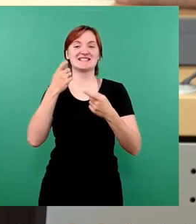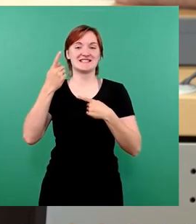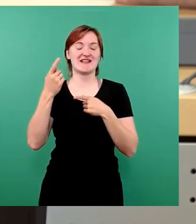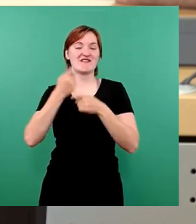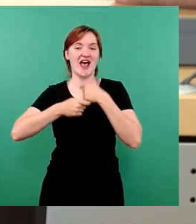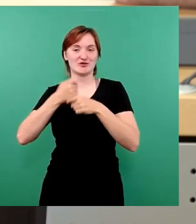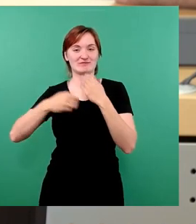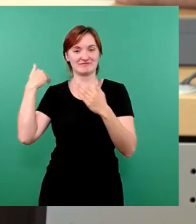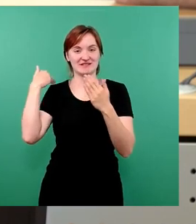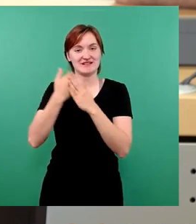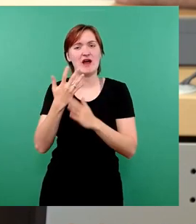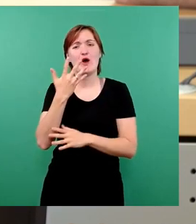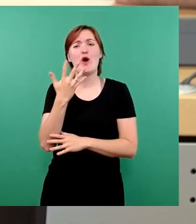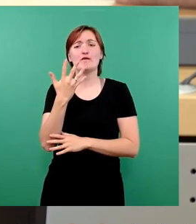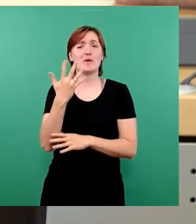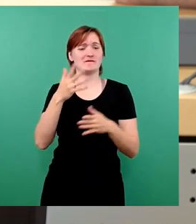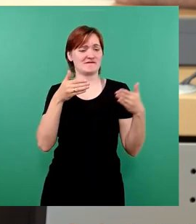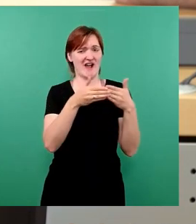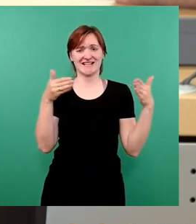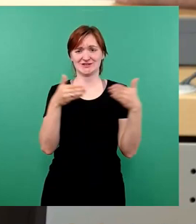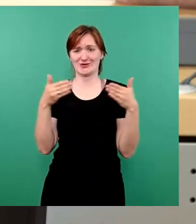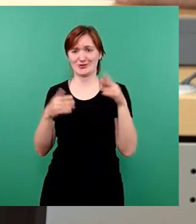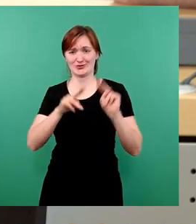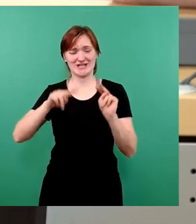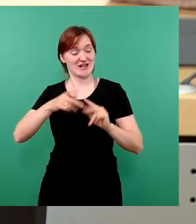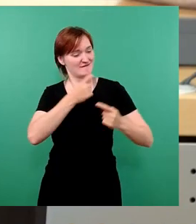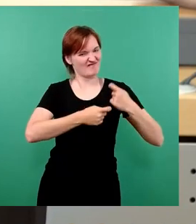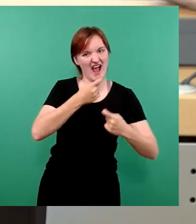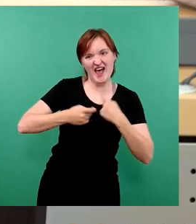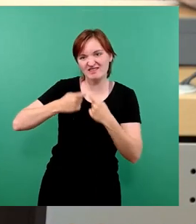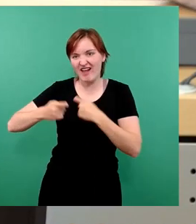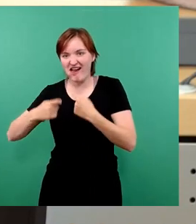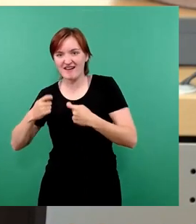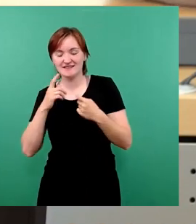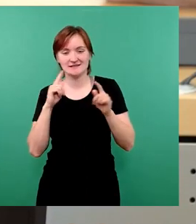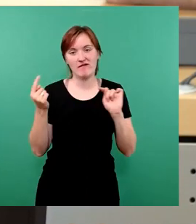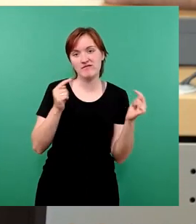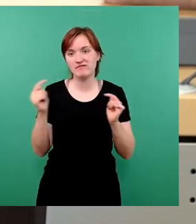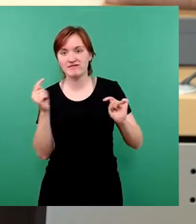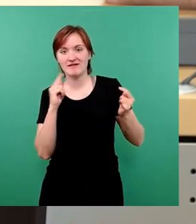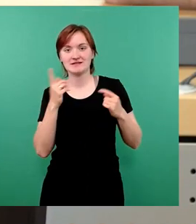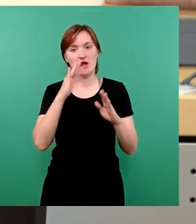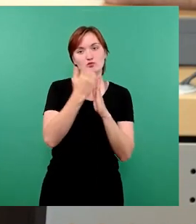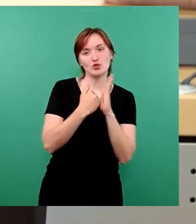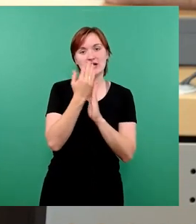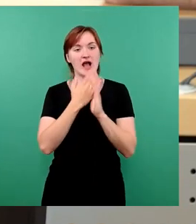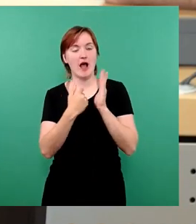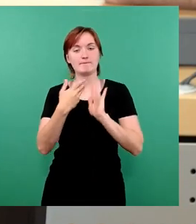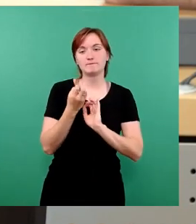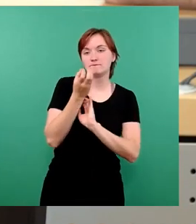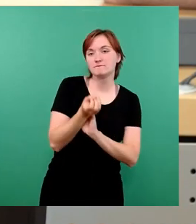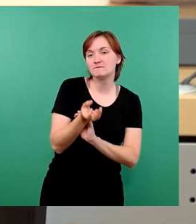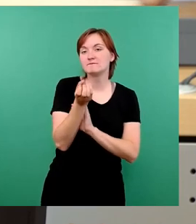fünf sehr unterschiedliche Fraktionen haben verhandelt, sich und ihre Parteiprogramme einander ausgesetzt